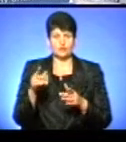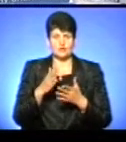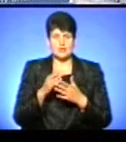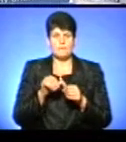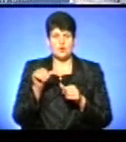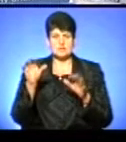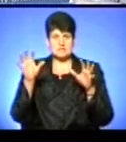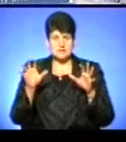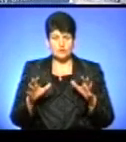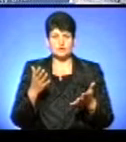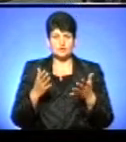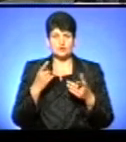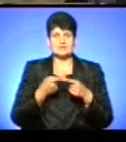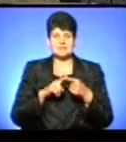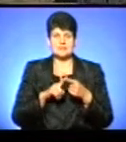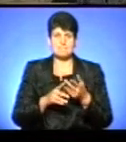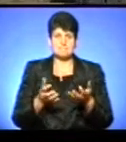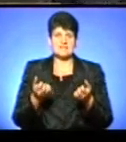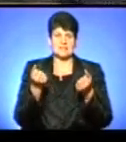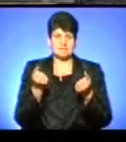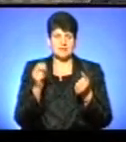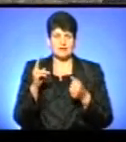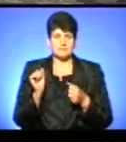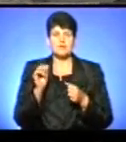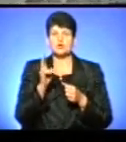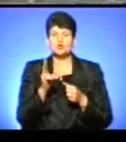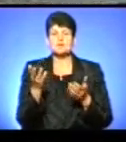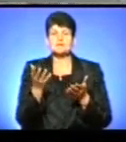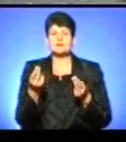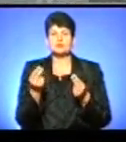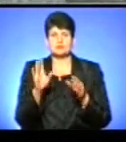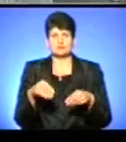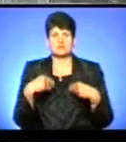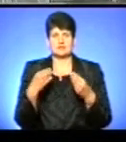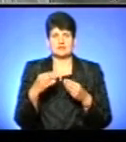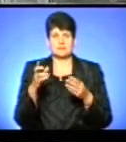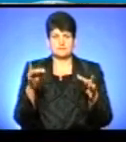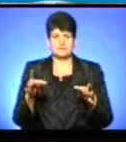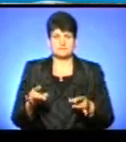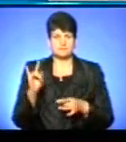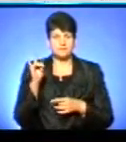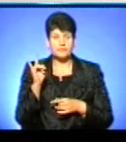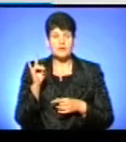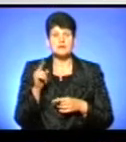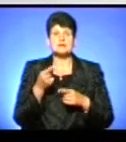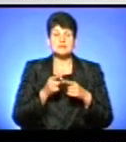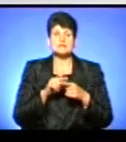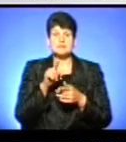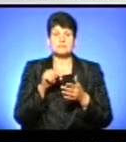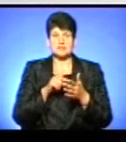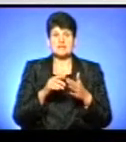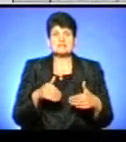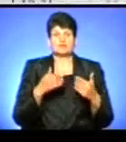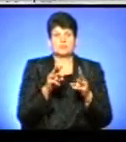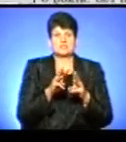це донорська підтримка. Хто і за чиї гроші буде постачати батькам бейбі-бокси? Із таким питанням новини на першому звернулися до